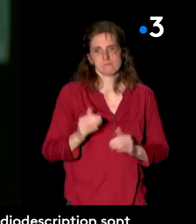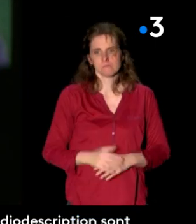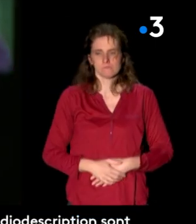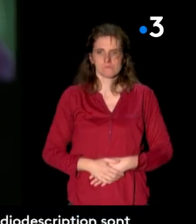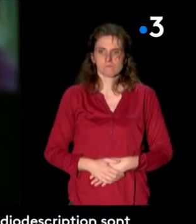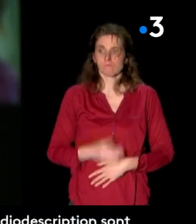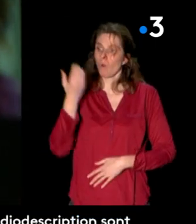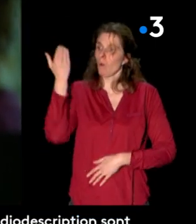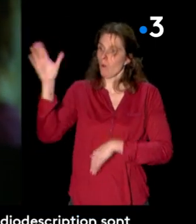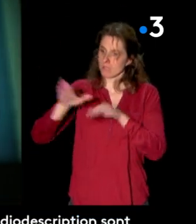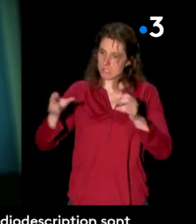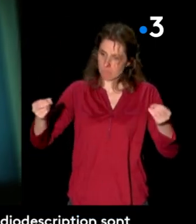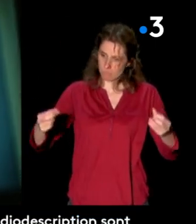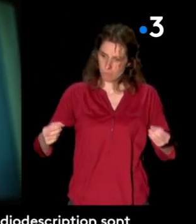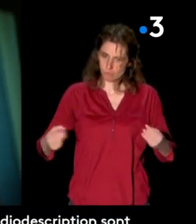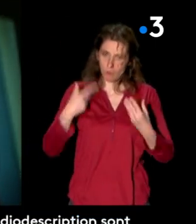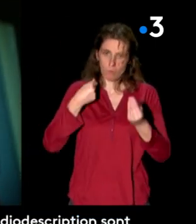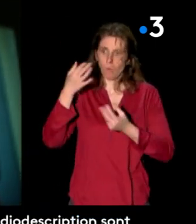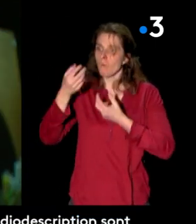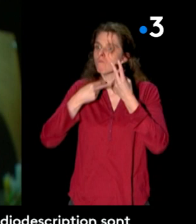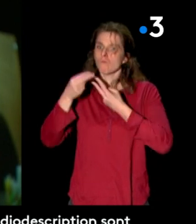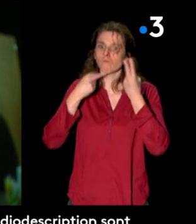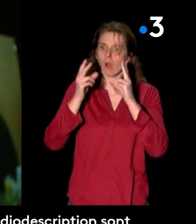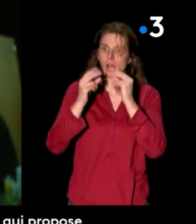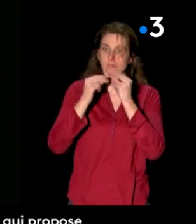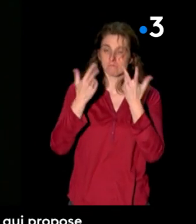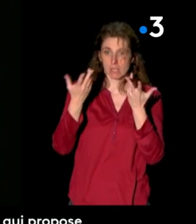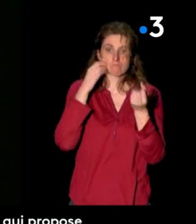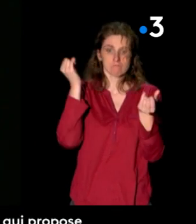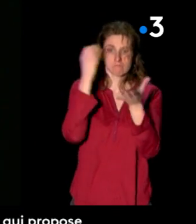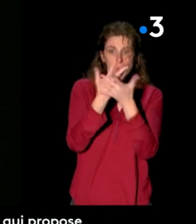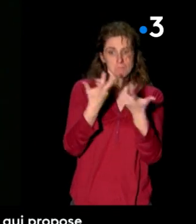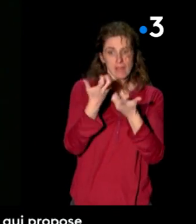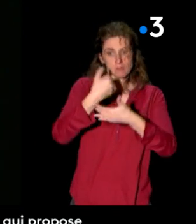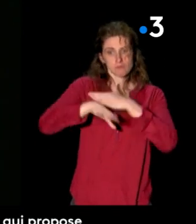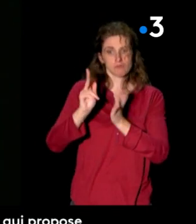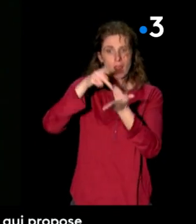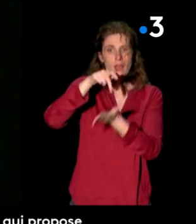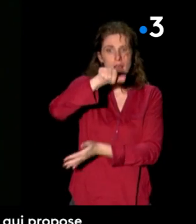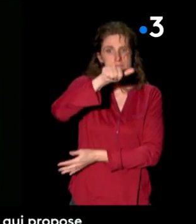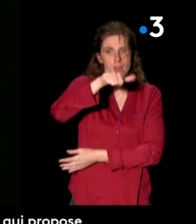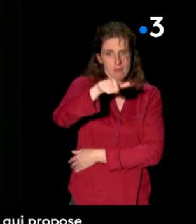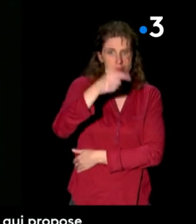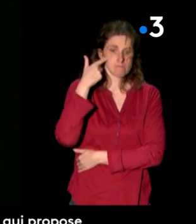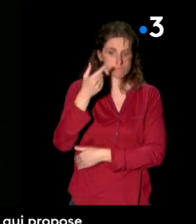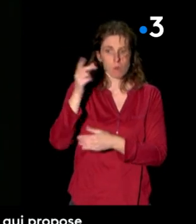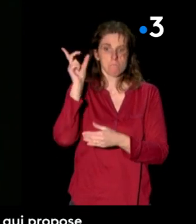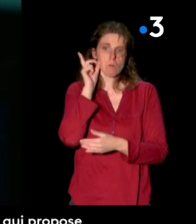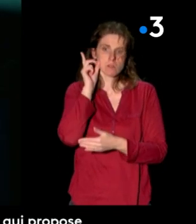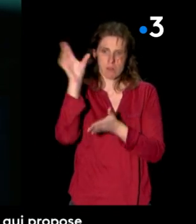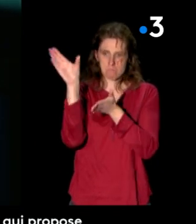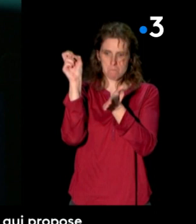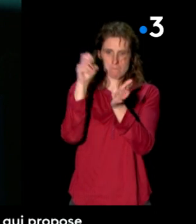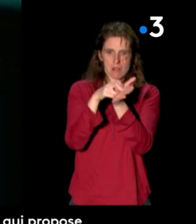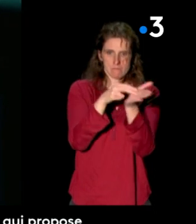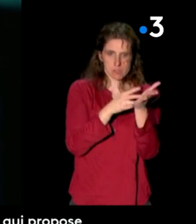D'autres systèmes de sous-titrage et d'audiodescription sont en train de voir le jour, comme dans ce cinéma amiennois qui propose une application sur portable, synchronisée